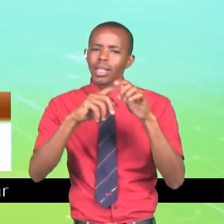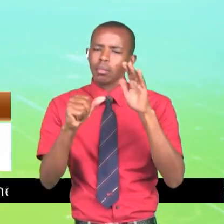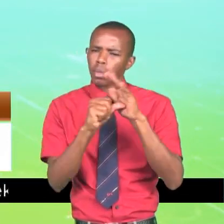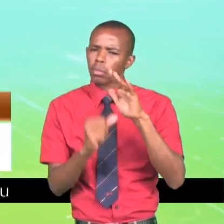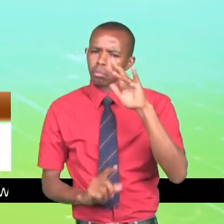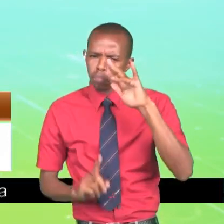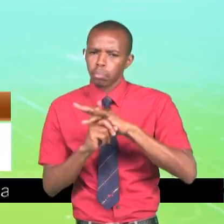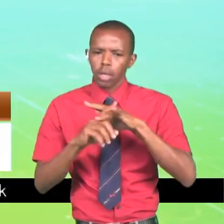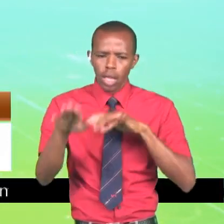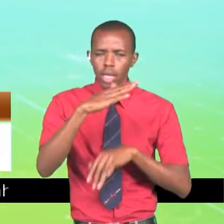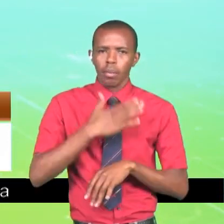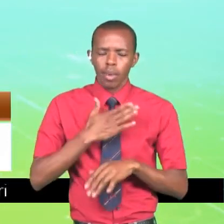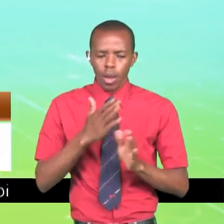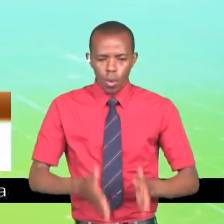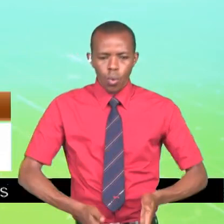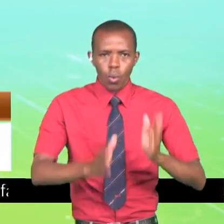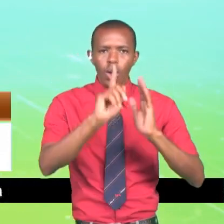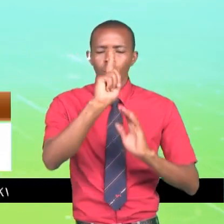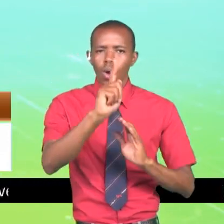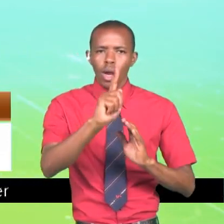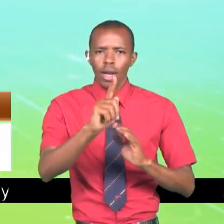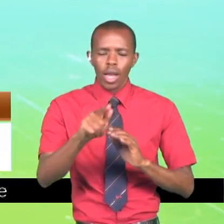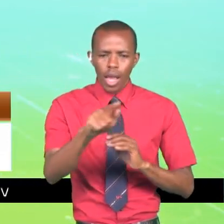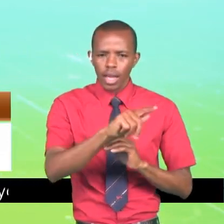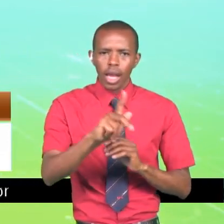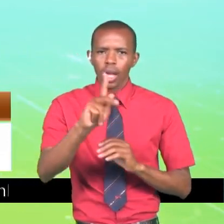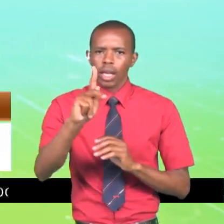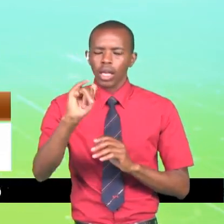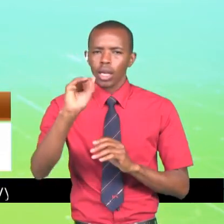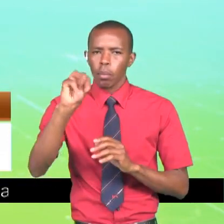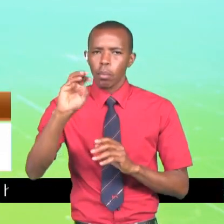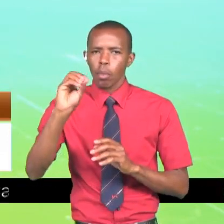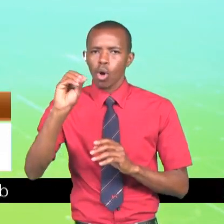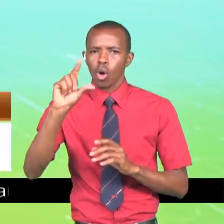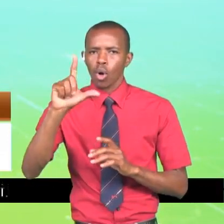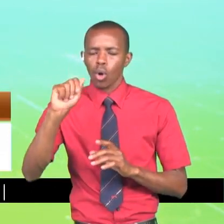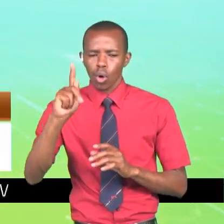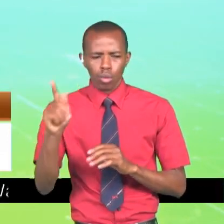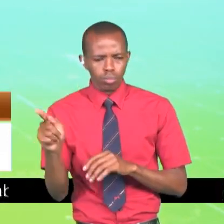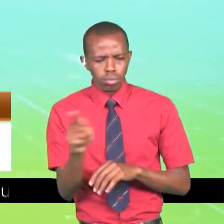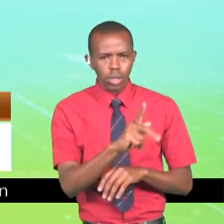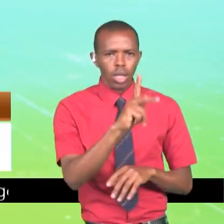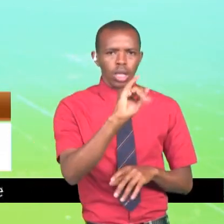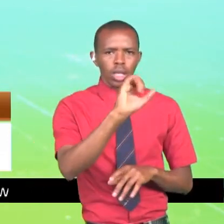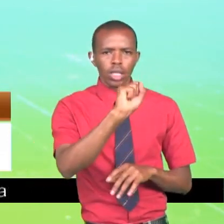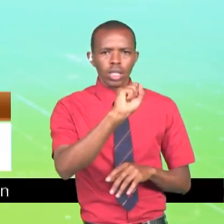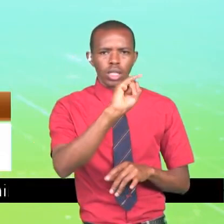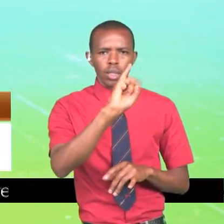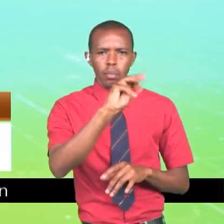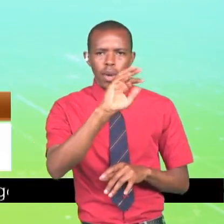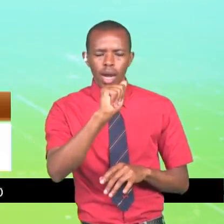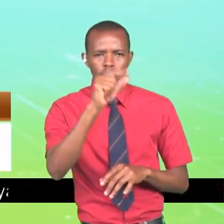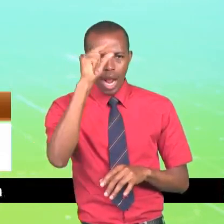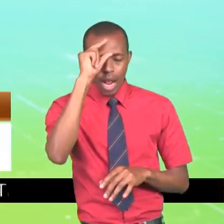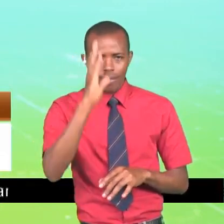Eneo bungilangu. Barabara moja kutoka maali kuna hito kimongoro kuena ntheerone mpaka maali kuna hito kisimani. Niliweza kusungumza na governor,